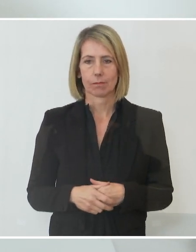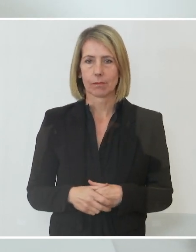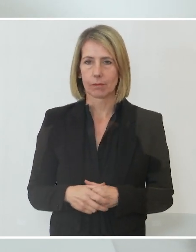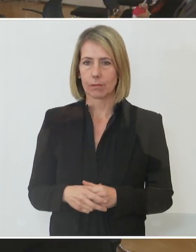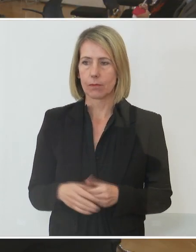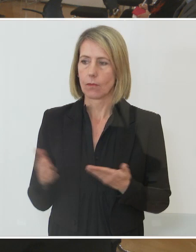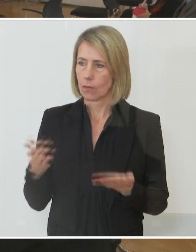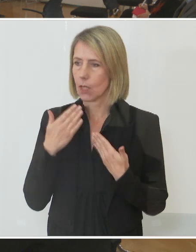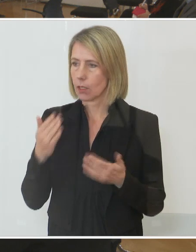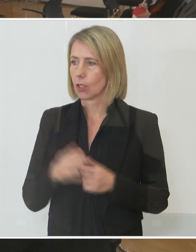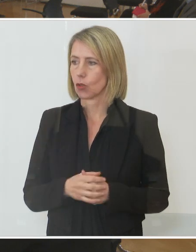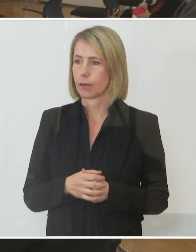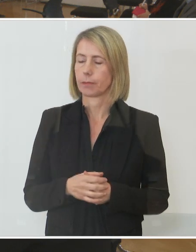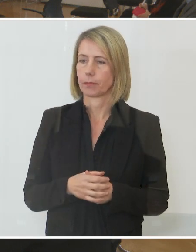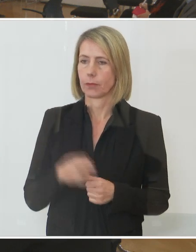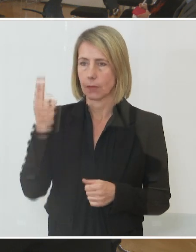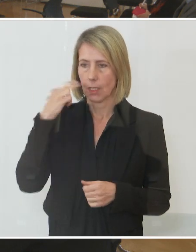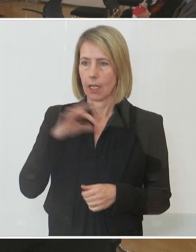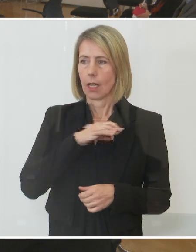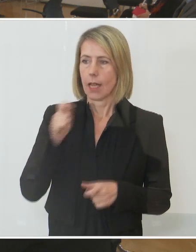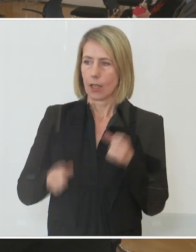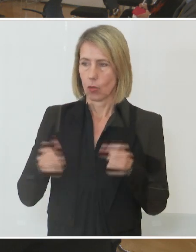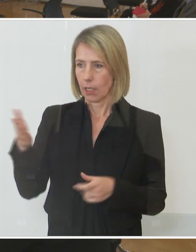Dankeschön. Herr Kollege, dort bitte noch.